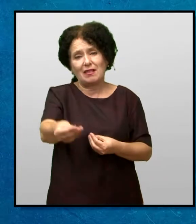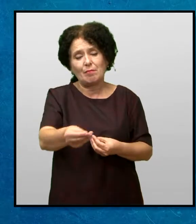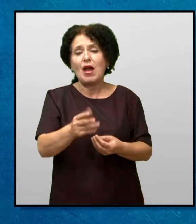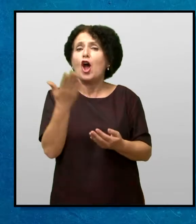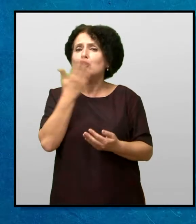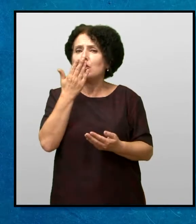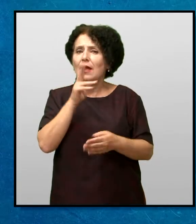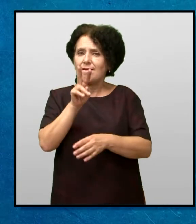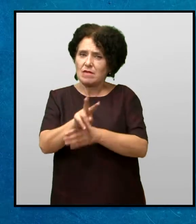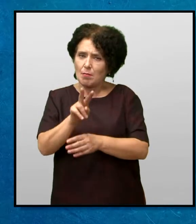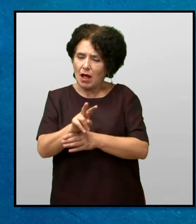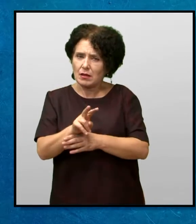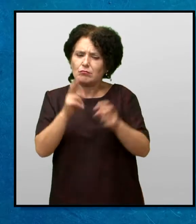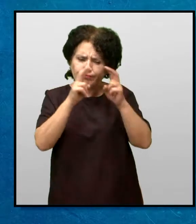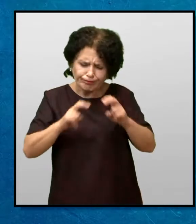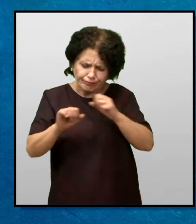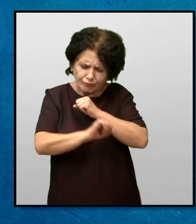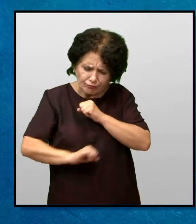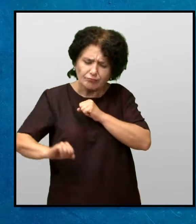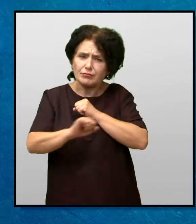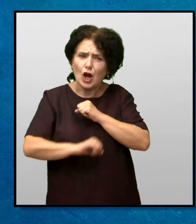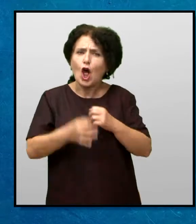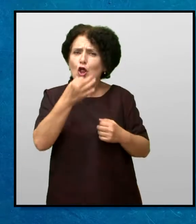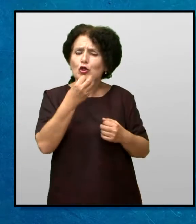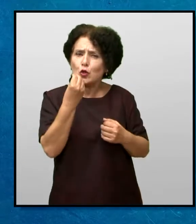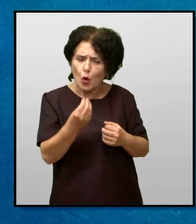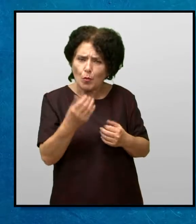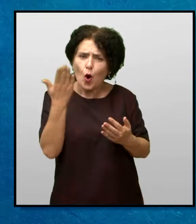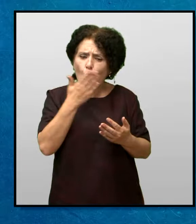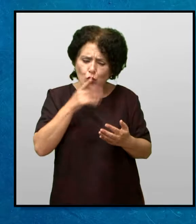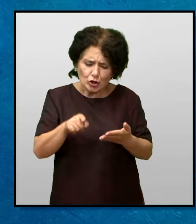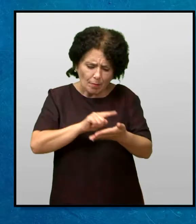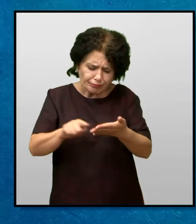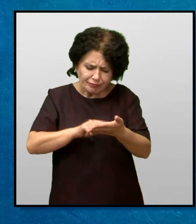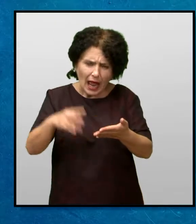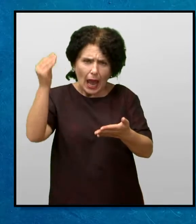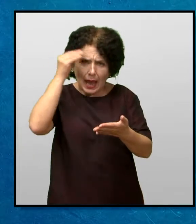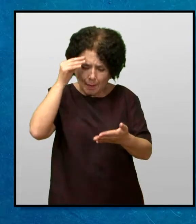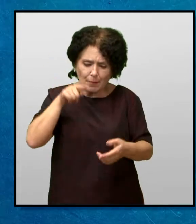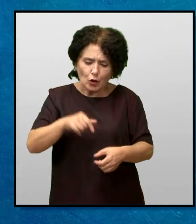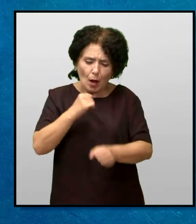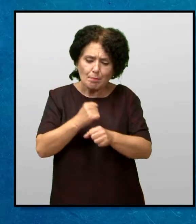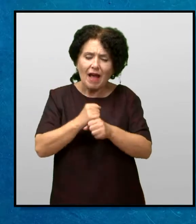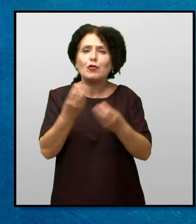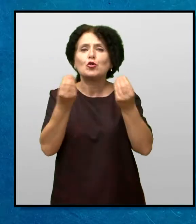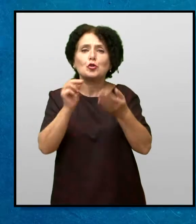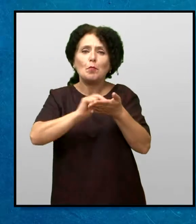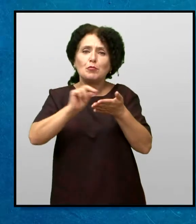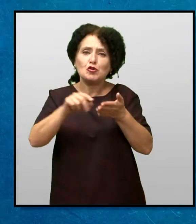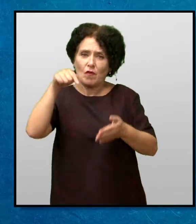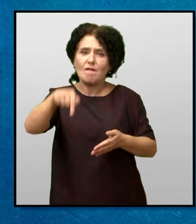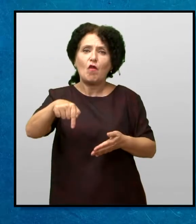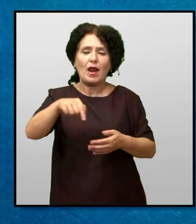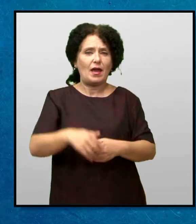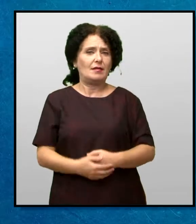Читаја внимателно, проучуваја добро, учи кинезините зборови на памет И прави го тоа што пишува во